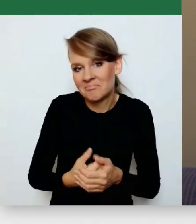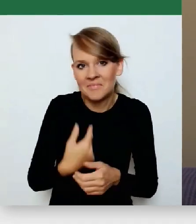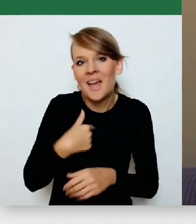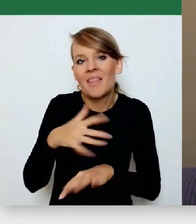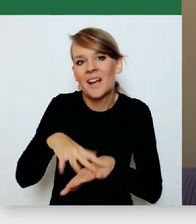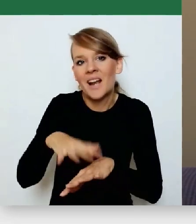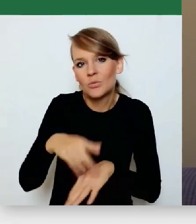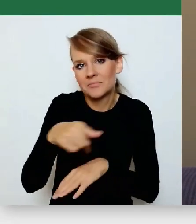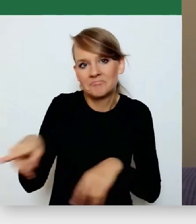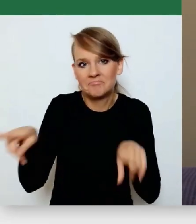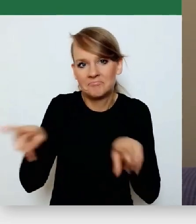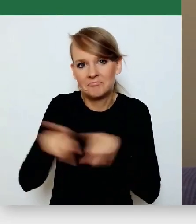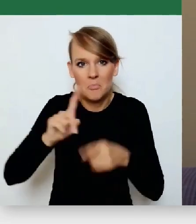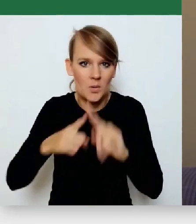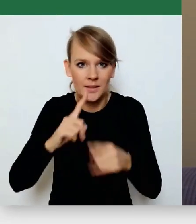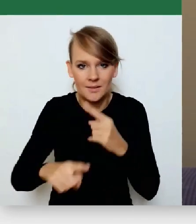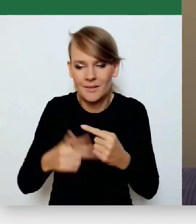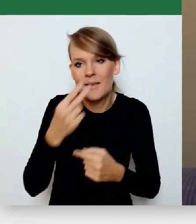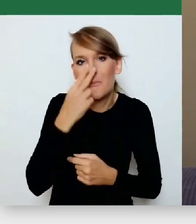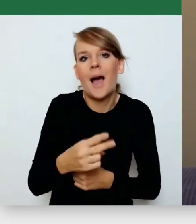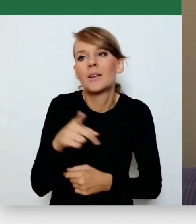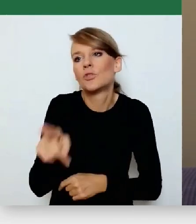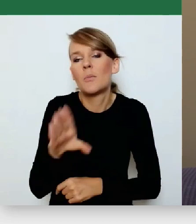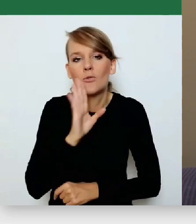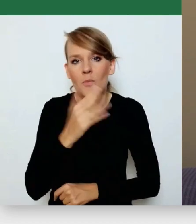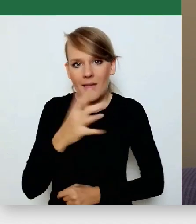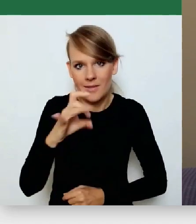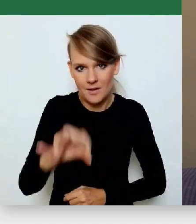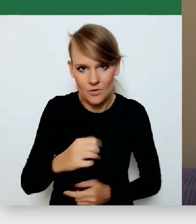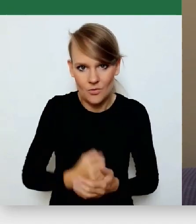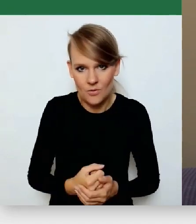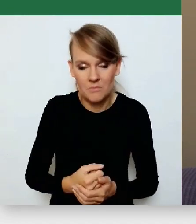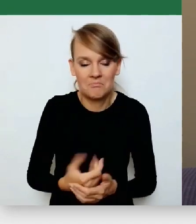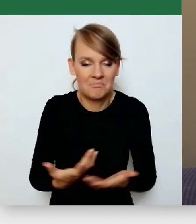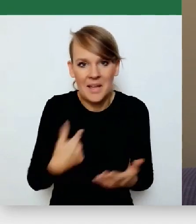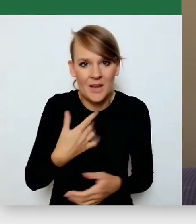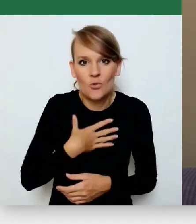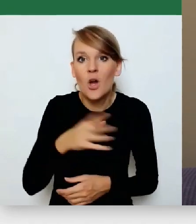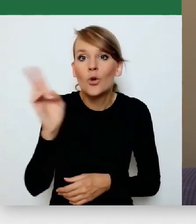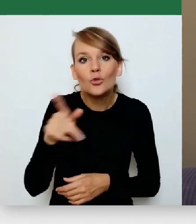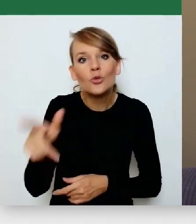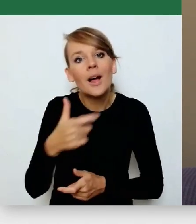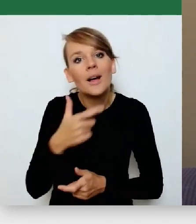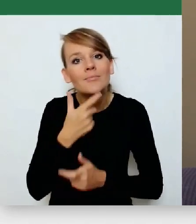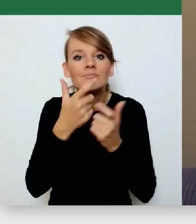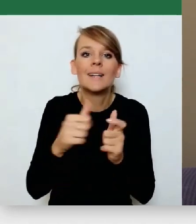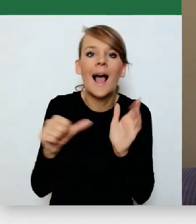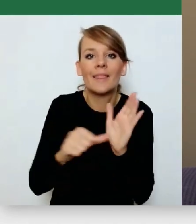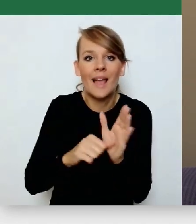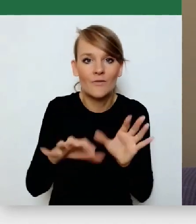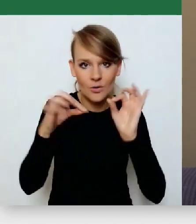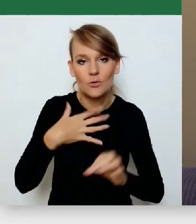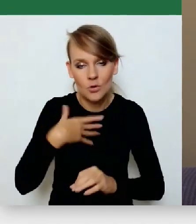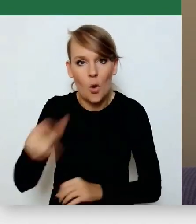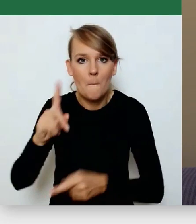nie patrzę przez ich pryzmat na NGOsy, bo dla mnie w momencie, kiedy ktoś startuje do wyborów, staje się politykiem lokalnym, w dobrym tego słowa znaczeniu, bo polityk dla